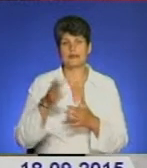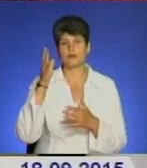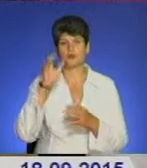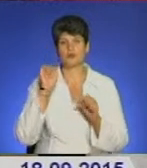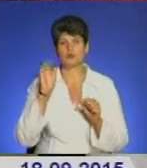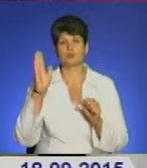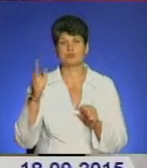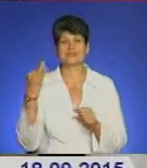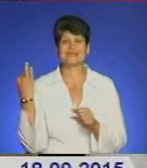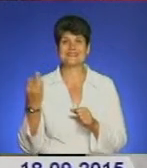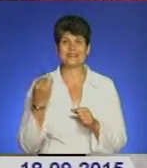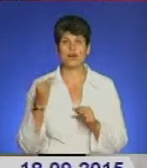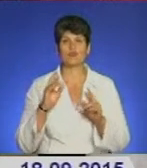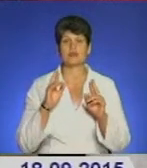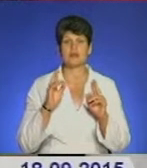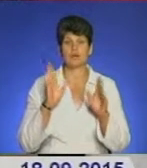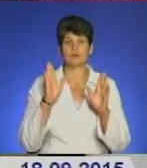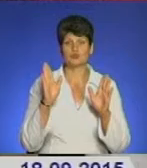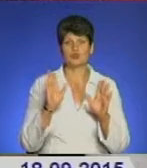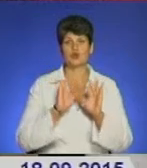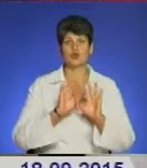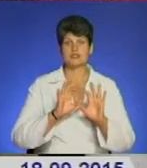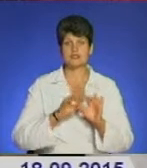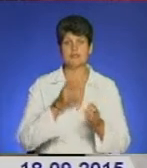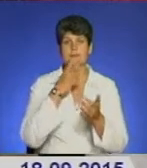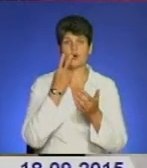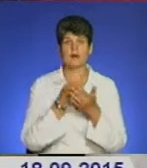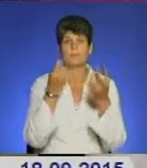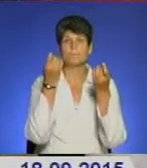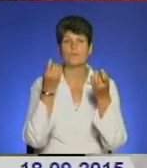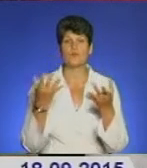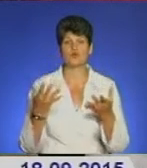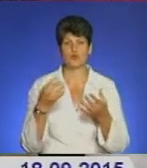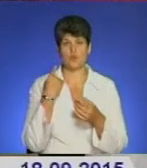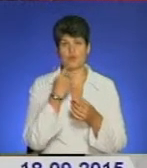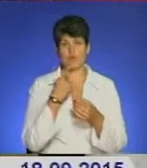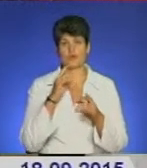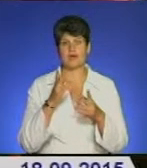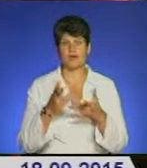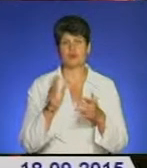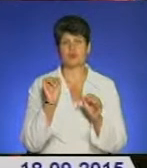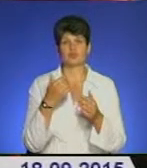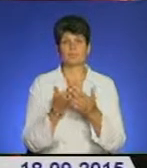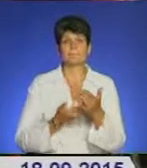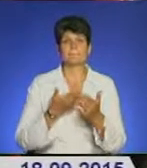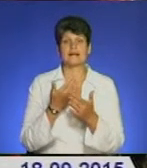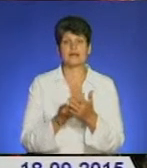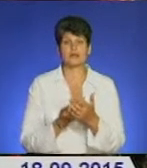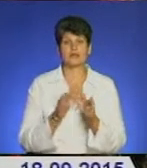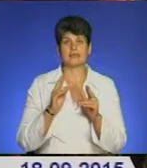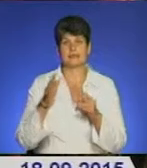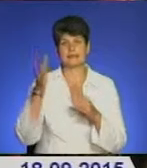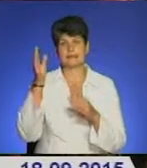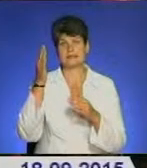бути цікавою, як наука може бути розказана, показана простою мовою, як наука може бути прикладною, як наука може